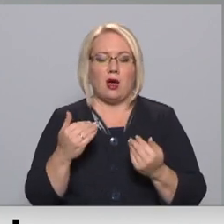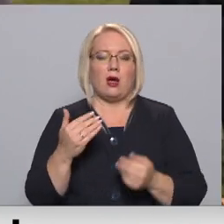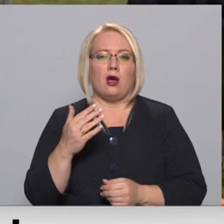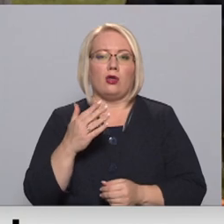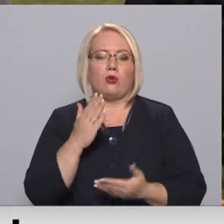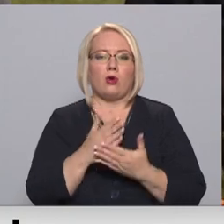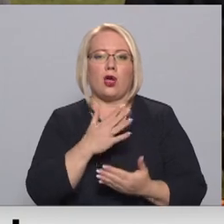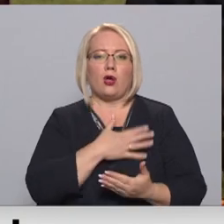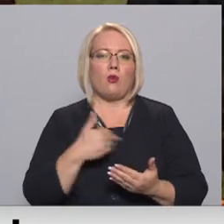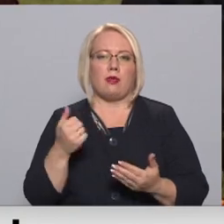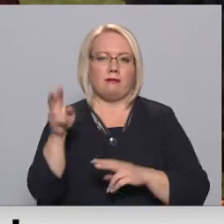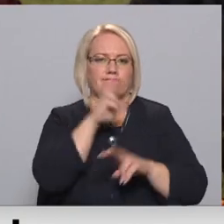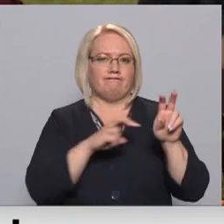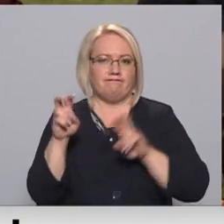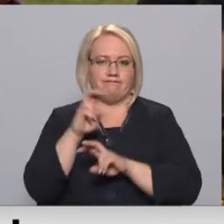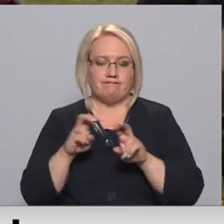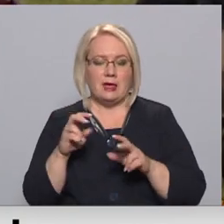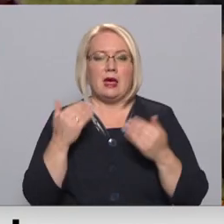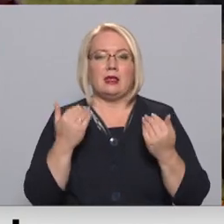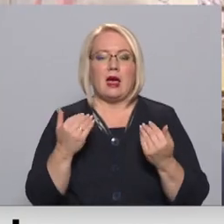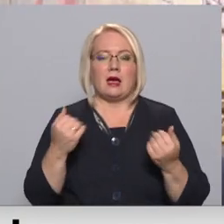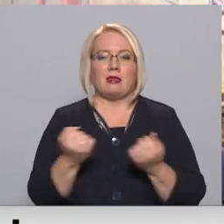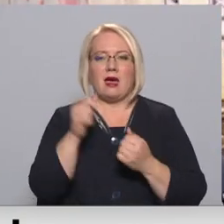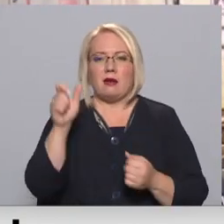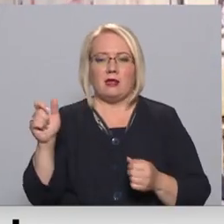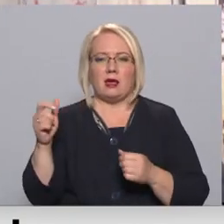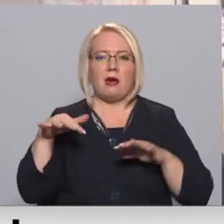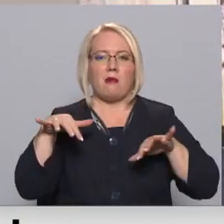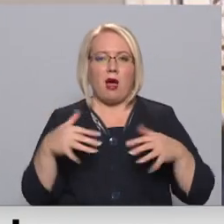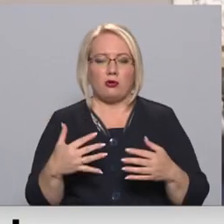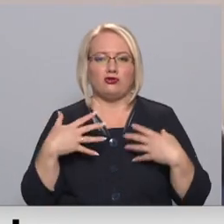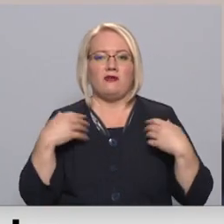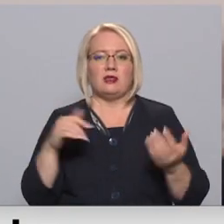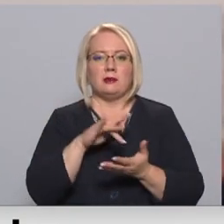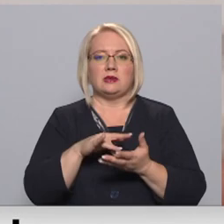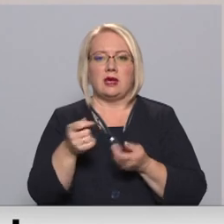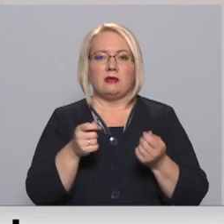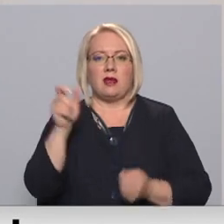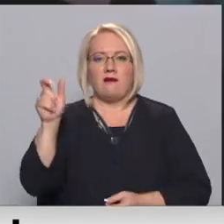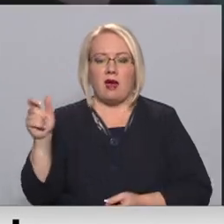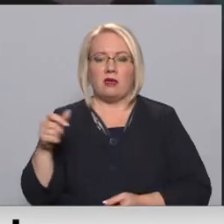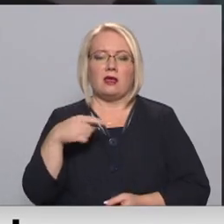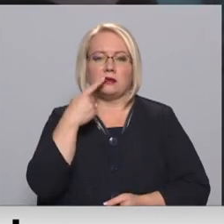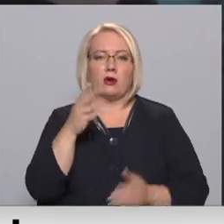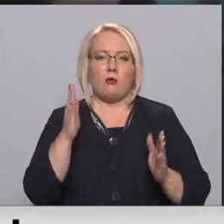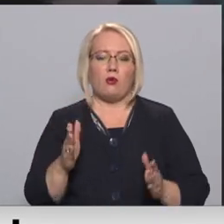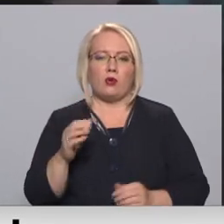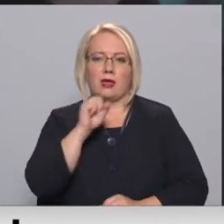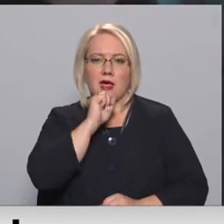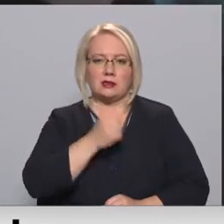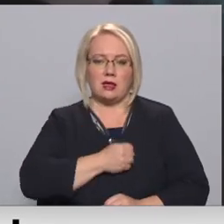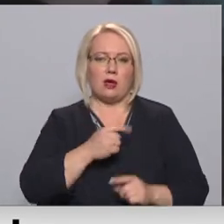rekrūtēšana. Tā kā personāls jau šobrīd ir pārgurs, Veselības centru vadītāji aicina cilvēkus būt iecietīgiem un pieklājīgiem.